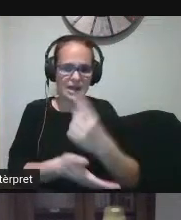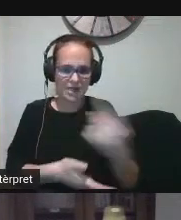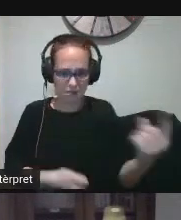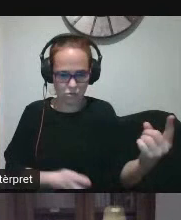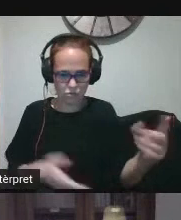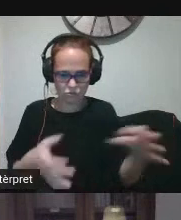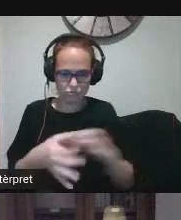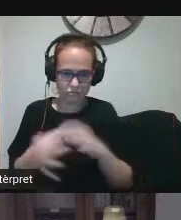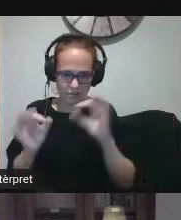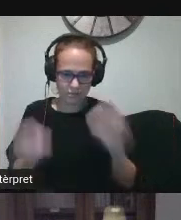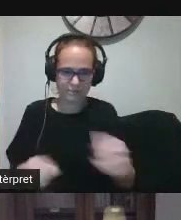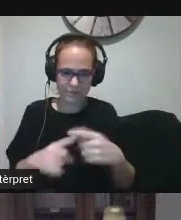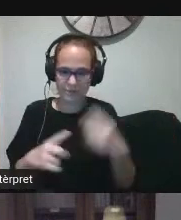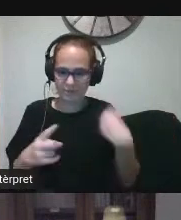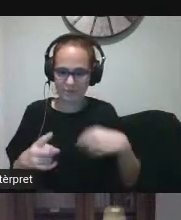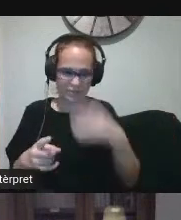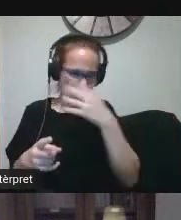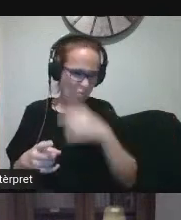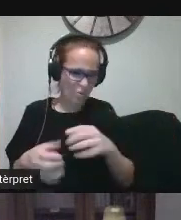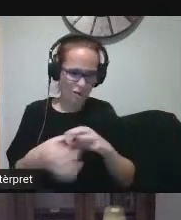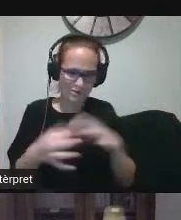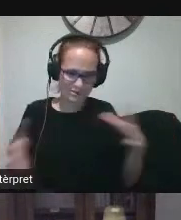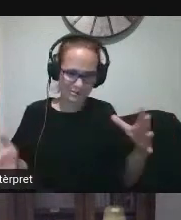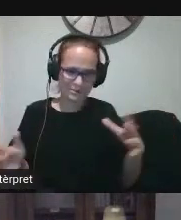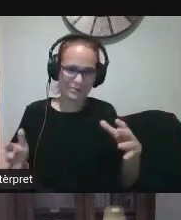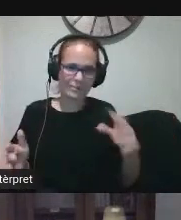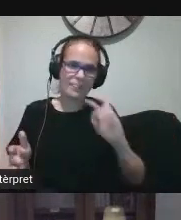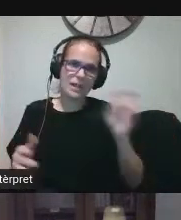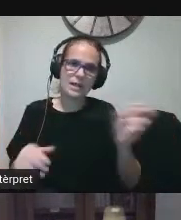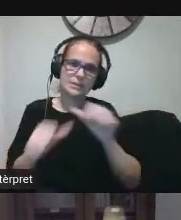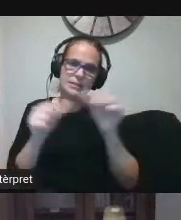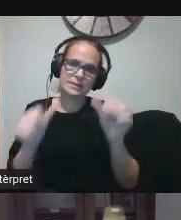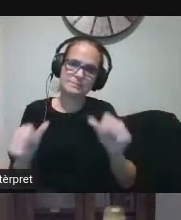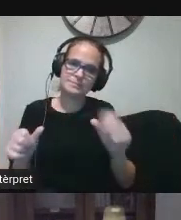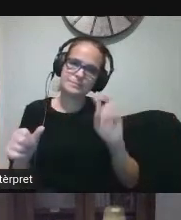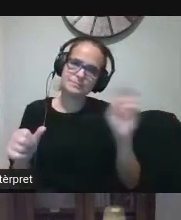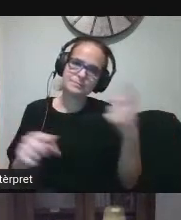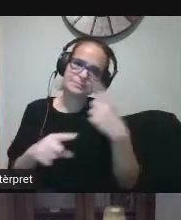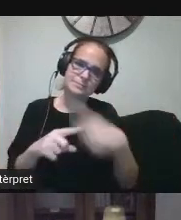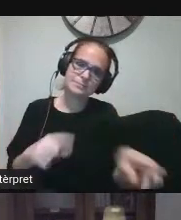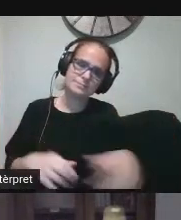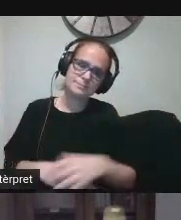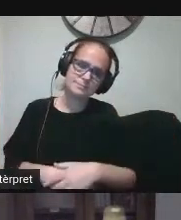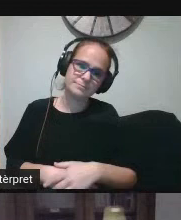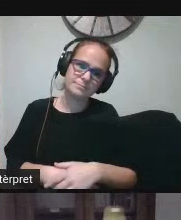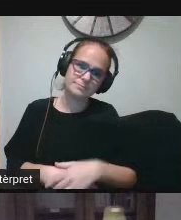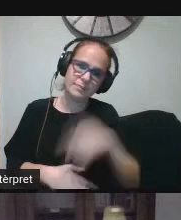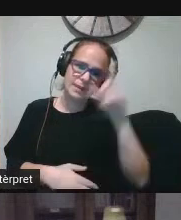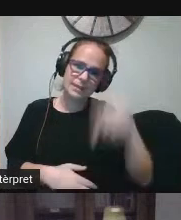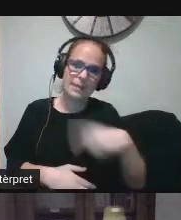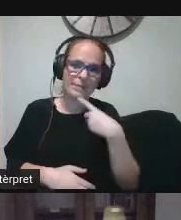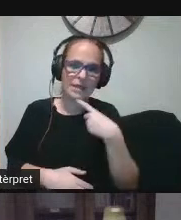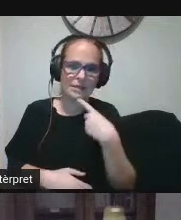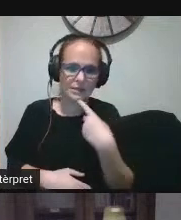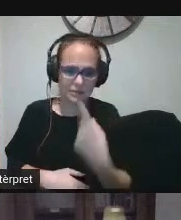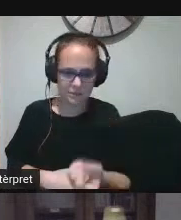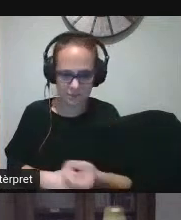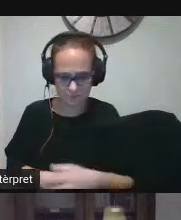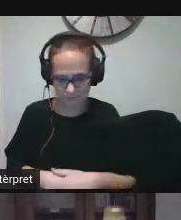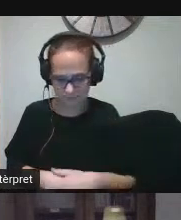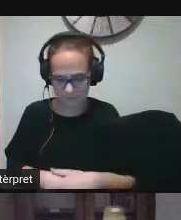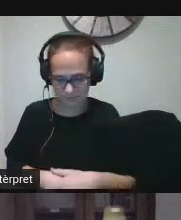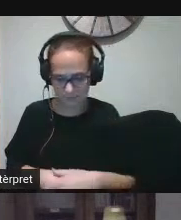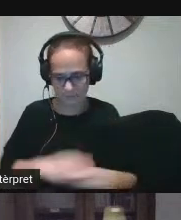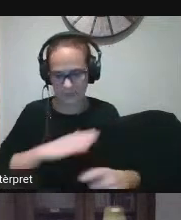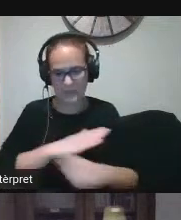estan anant les coses d'altra banda també comentar-vos que l